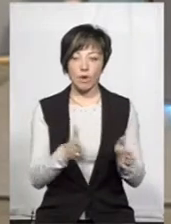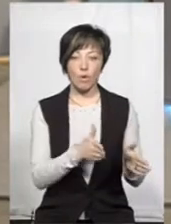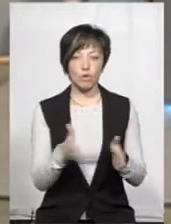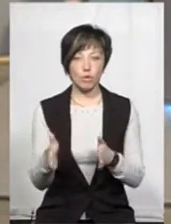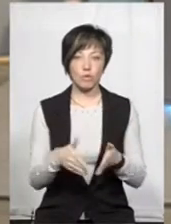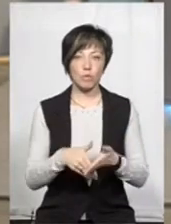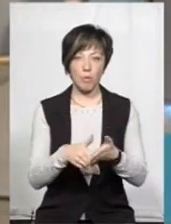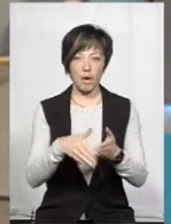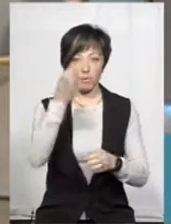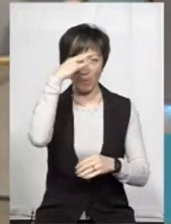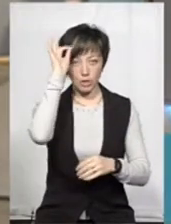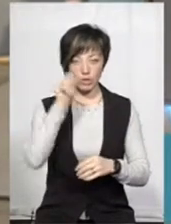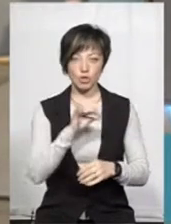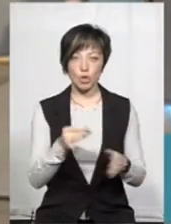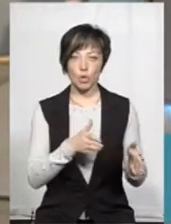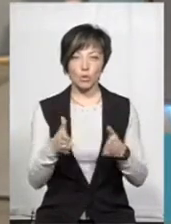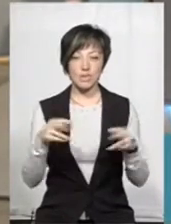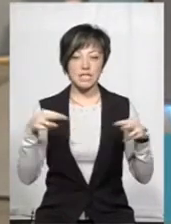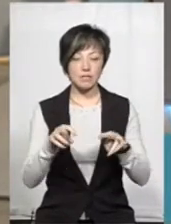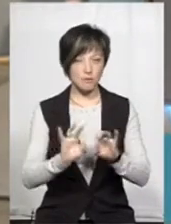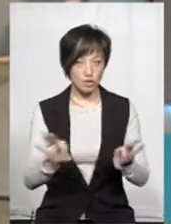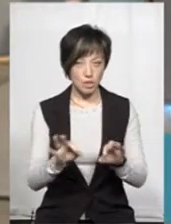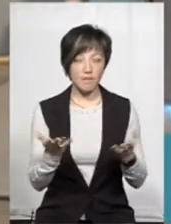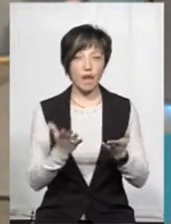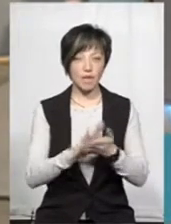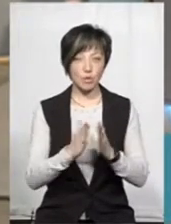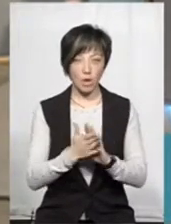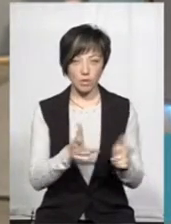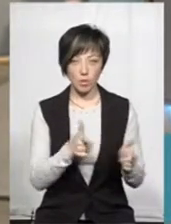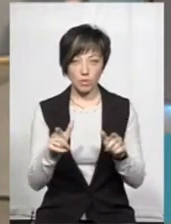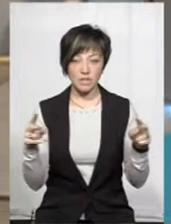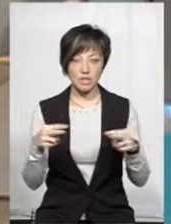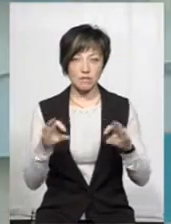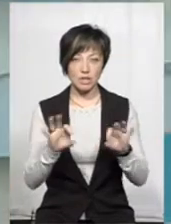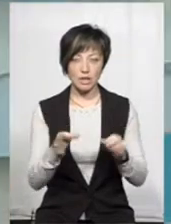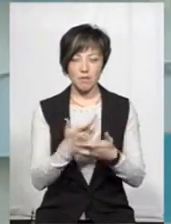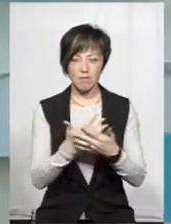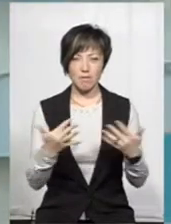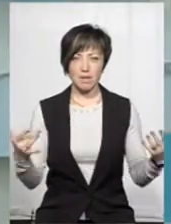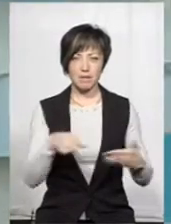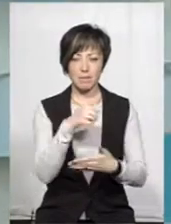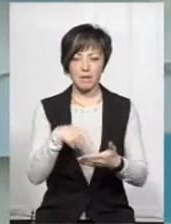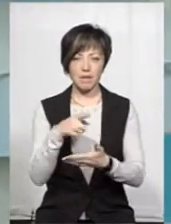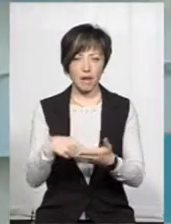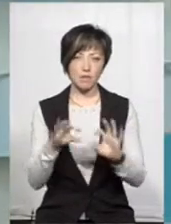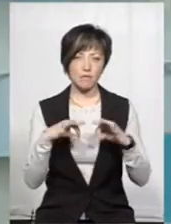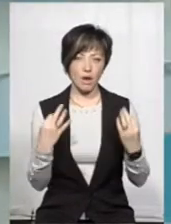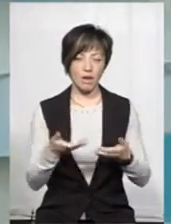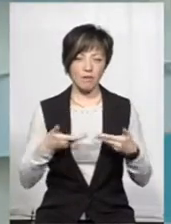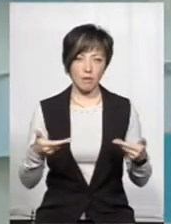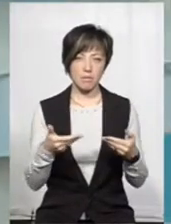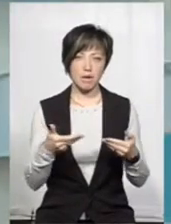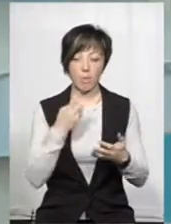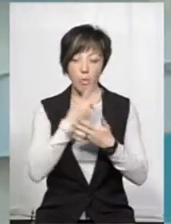готові допомагати поліції, чи готові вони свідчити, в яких ситуаціях готові свідчити. І маса таких питань, яка дозволяє нам скласти